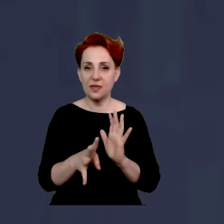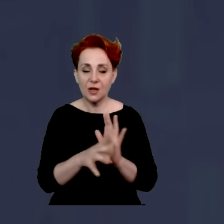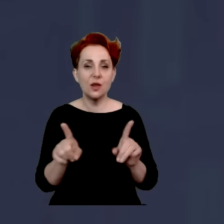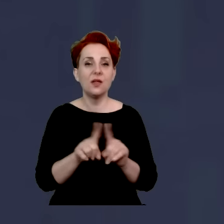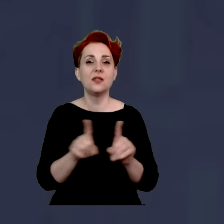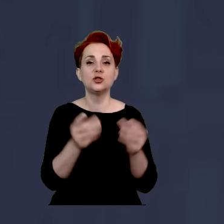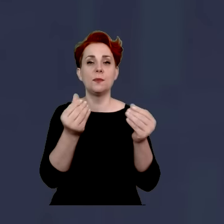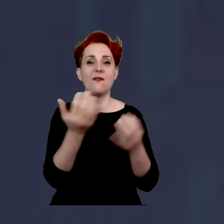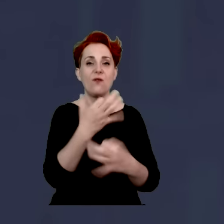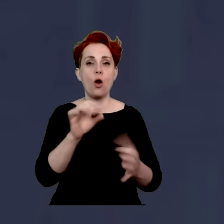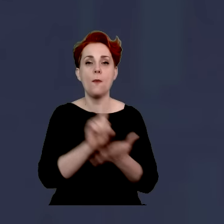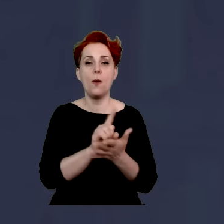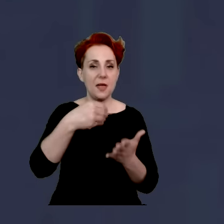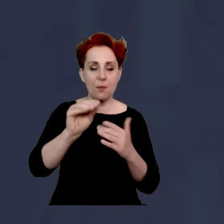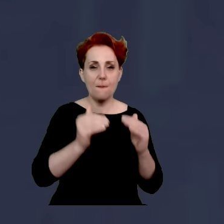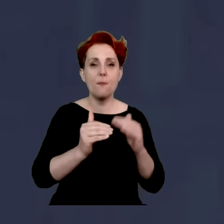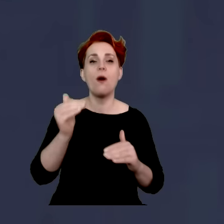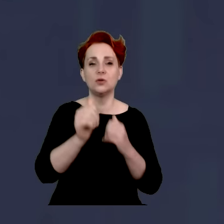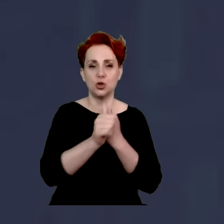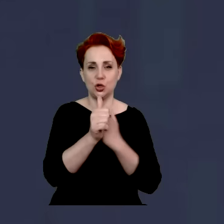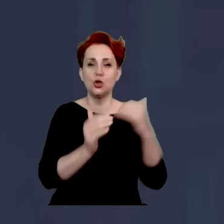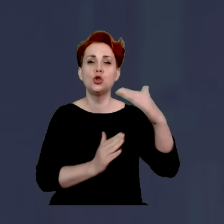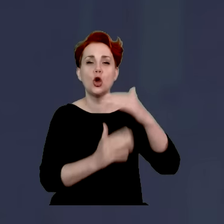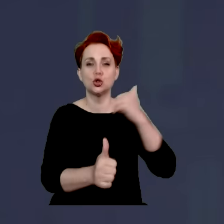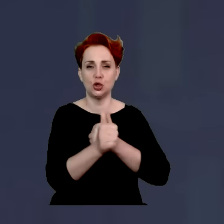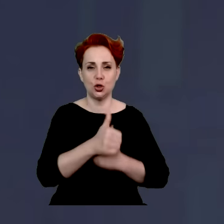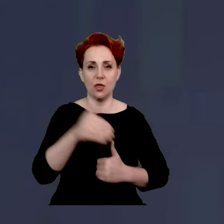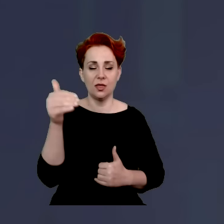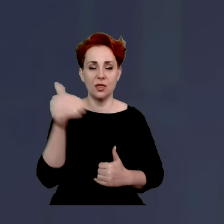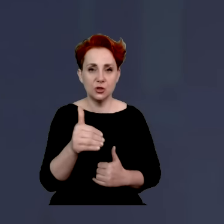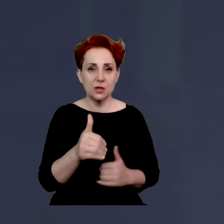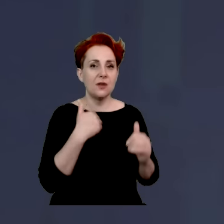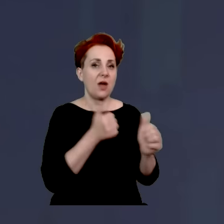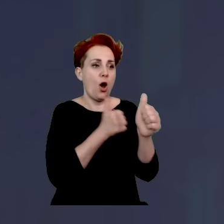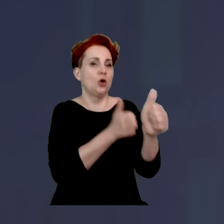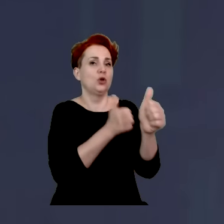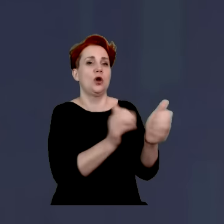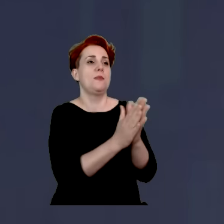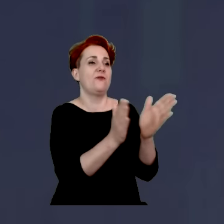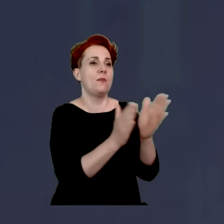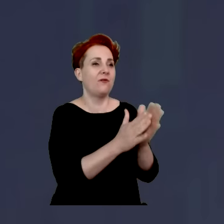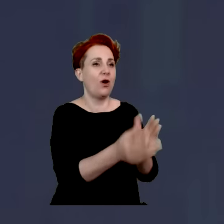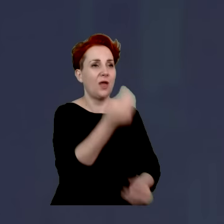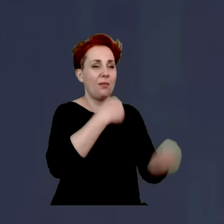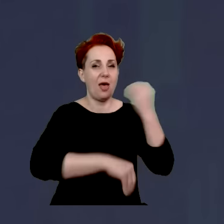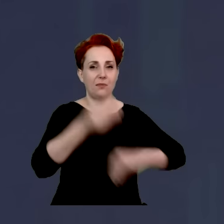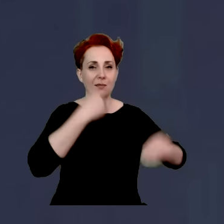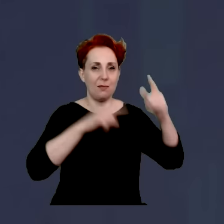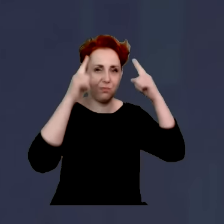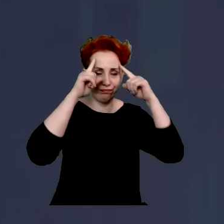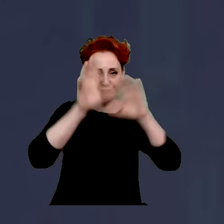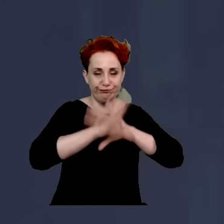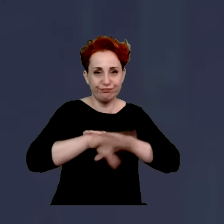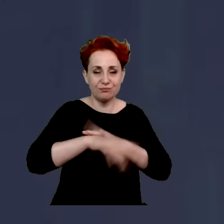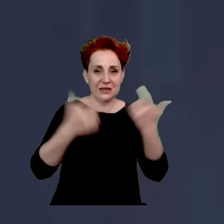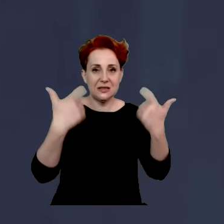wolną od podatku, 60 tysięcy, chodzicie za tym Tuskiem, bijecie mu brawo, łykacie jak pelikany, macie kisiel w głowie i nie mówię